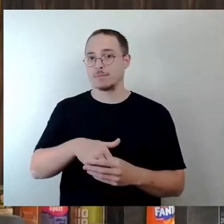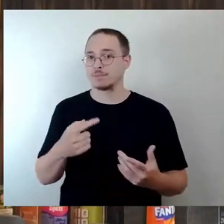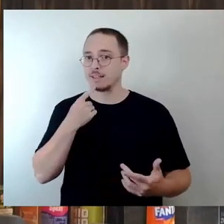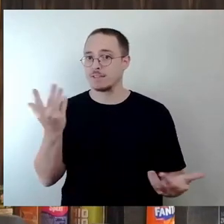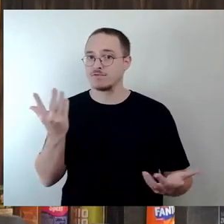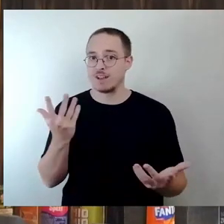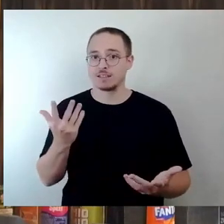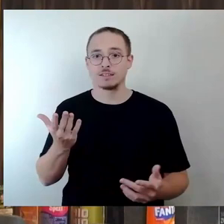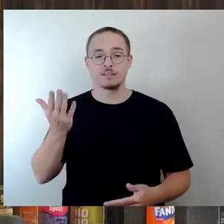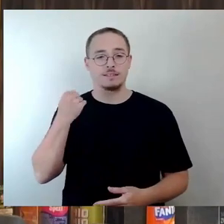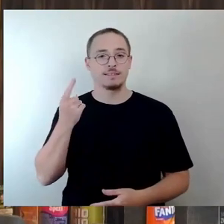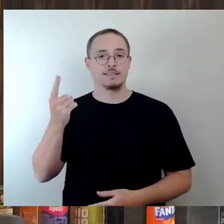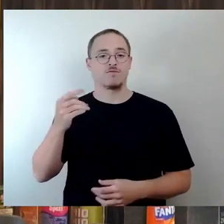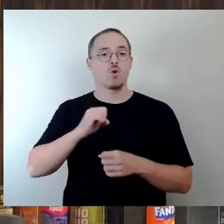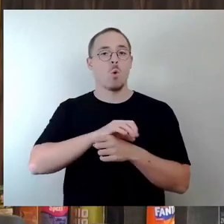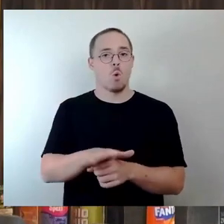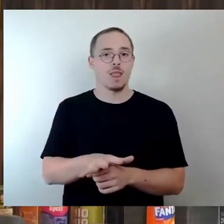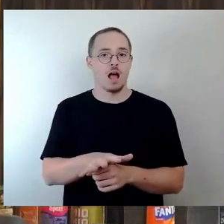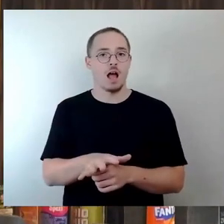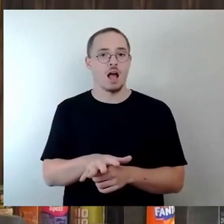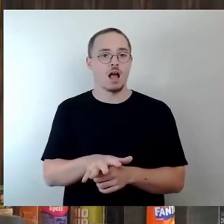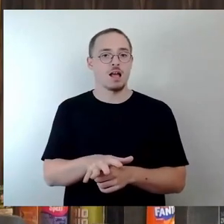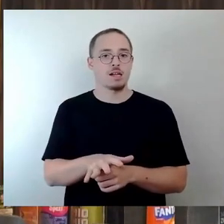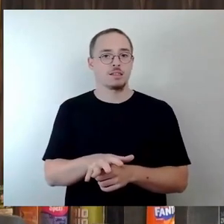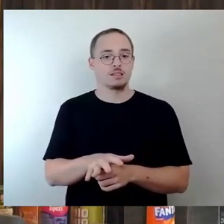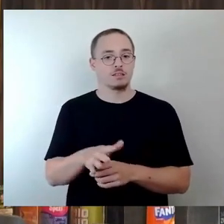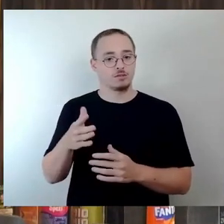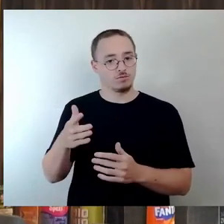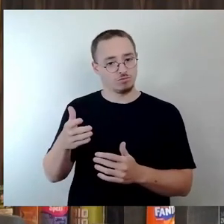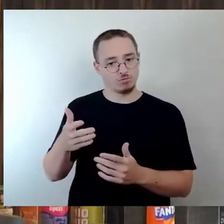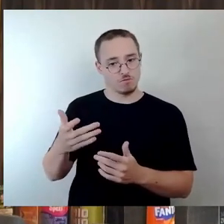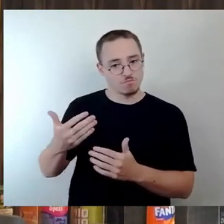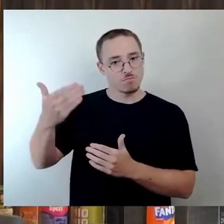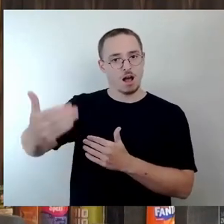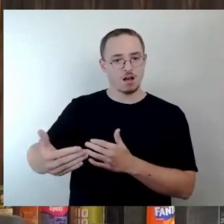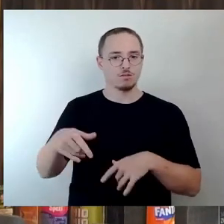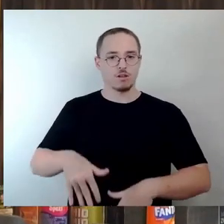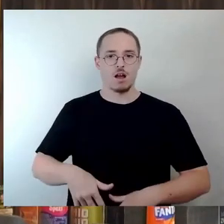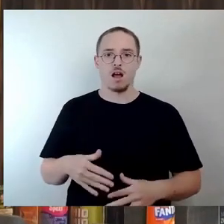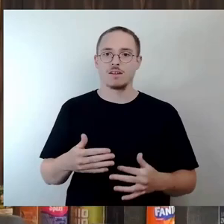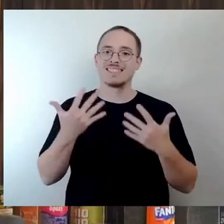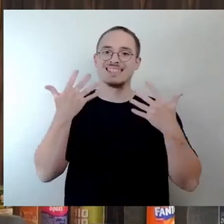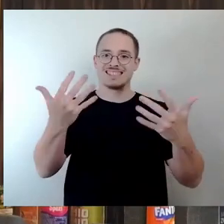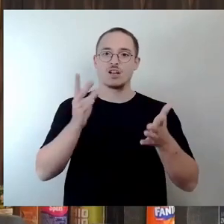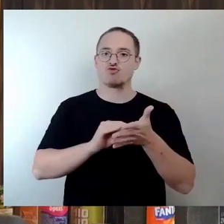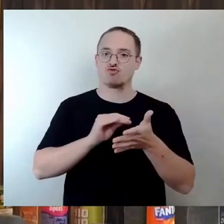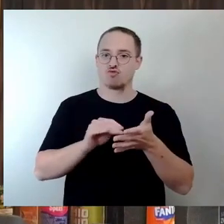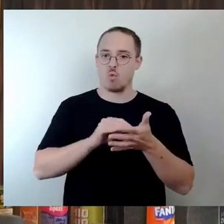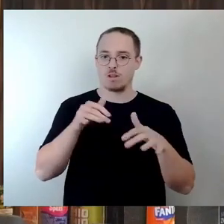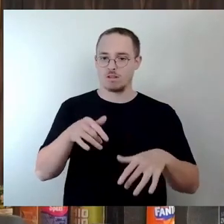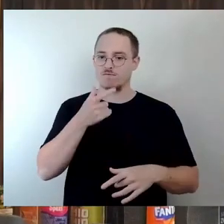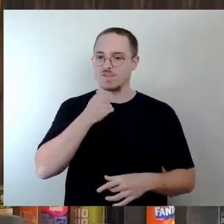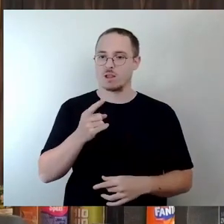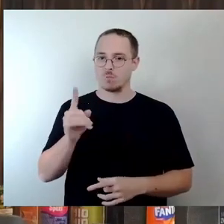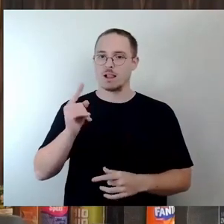nach Corona zehn Schulstandorte gab, in denen diese Öffnung einfach im Rahmen des Sommerschulprogramms durchgeführt worden ist und interessanterweise